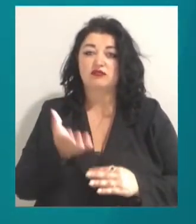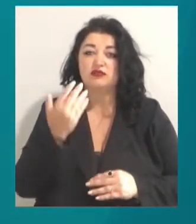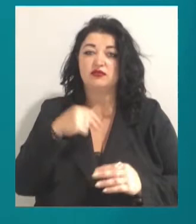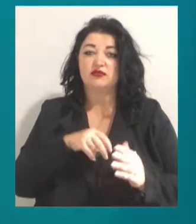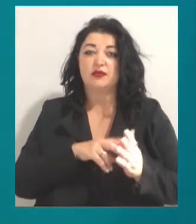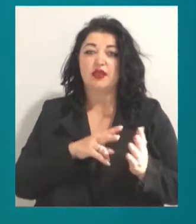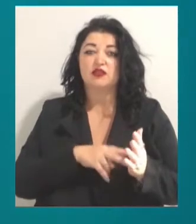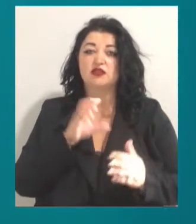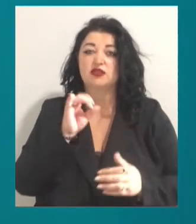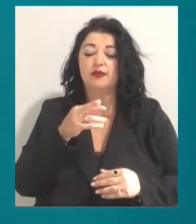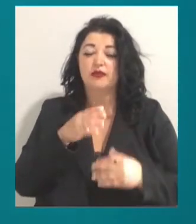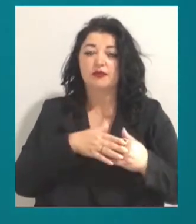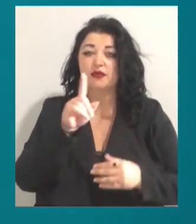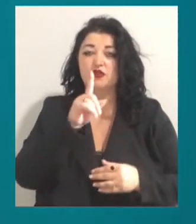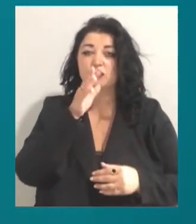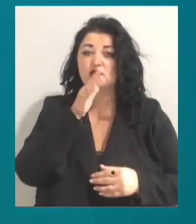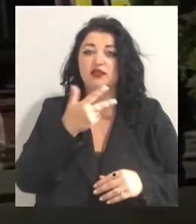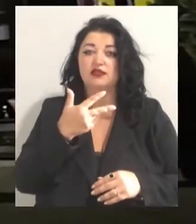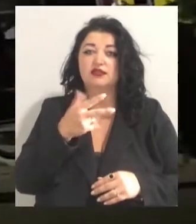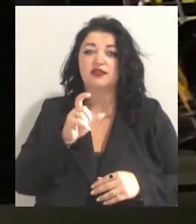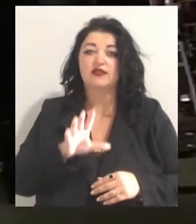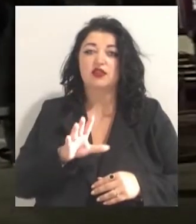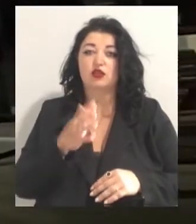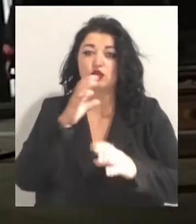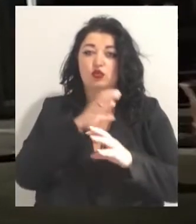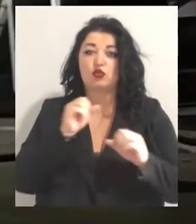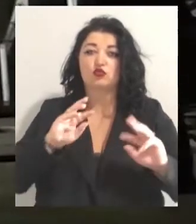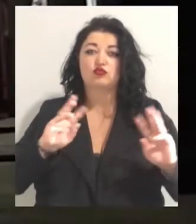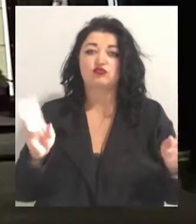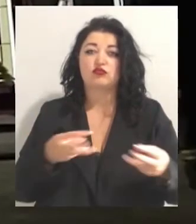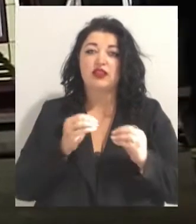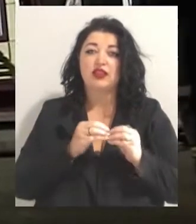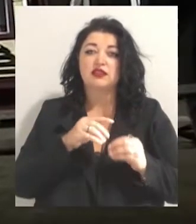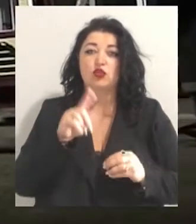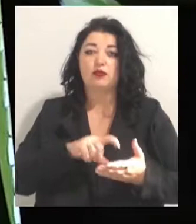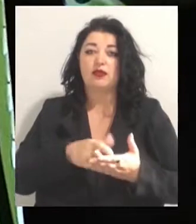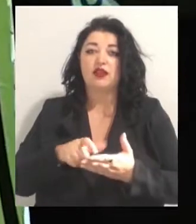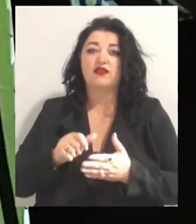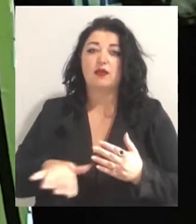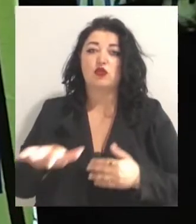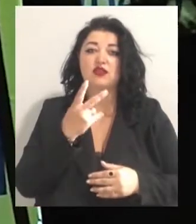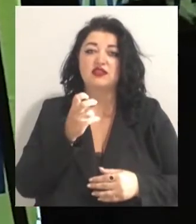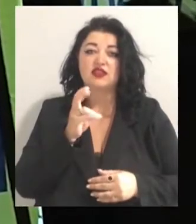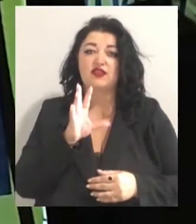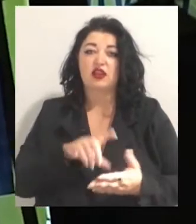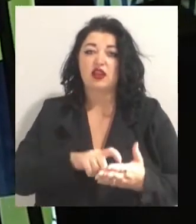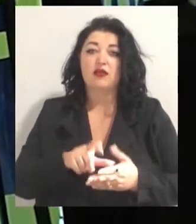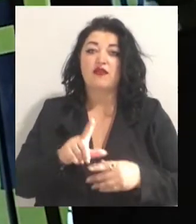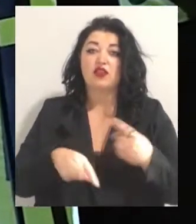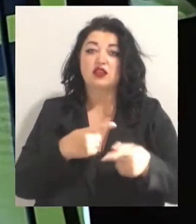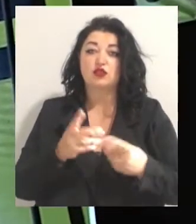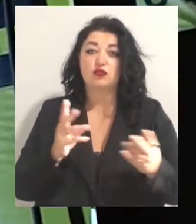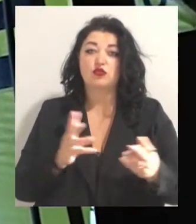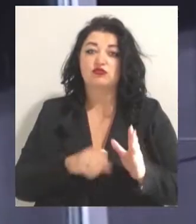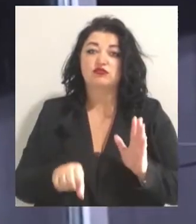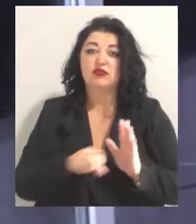серпня близько першої години 30 хвилин ночі. Горіло 10 номерів на площі 200 квадратних метрів. Наслідок пожежі згинуло